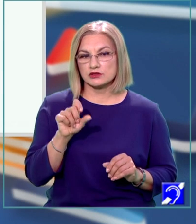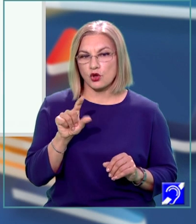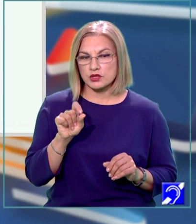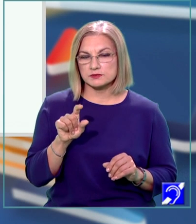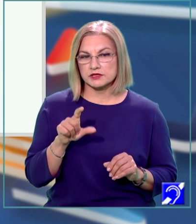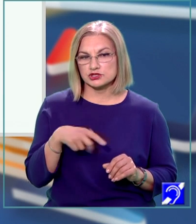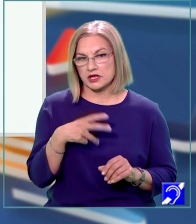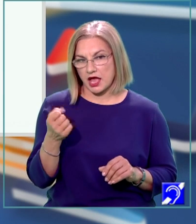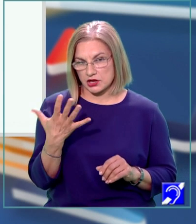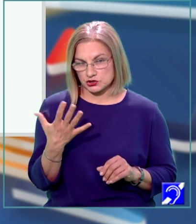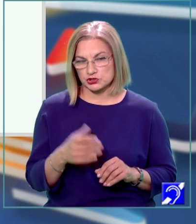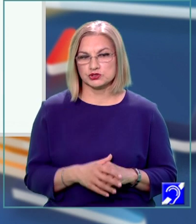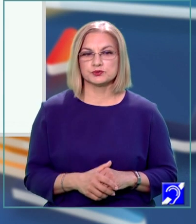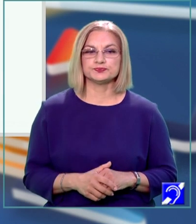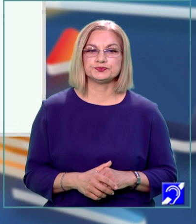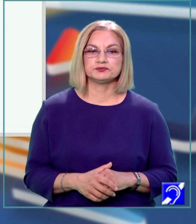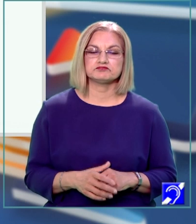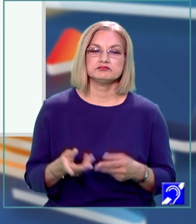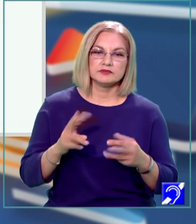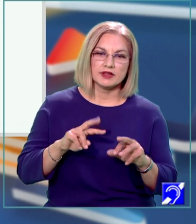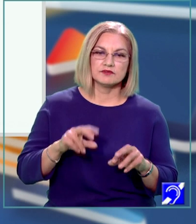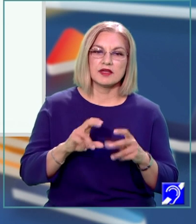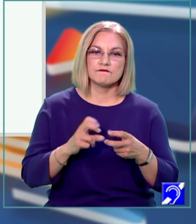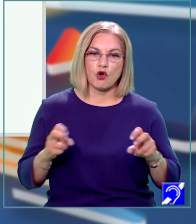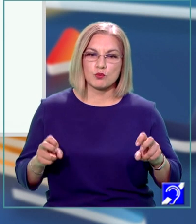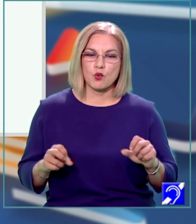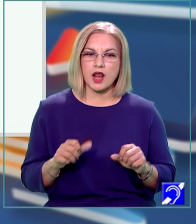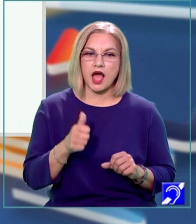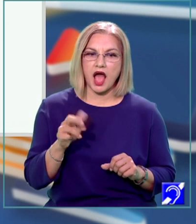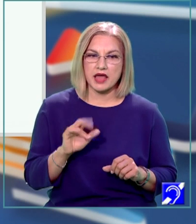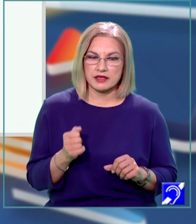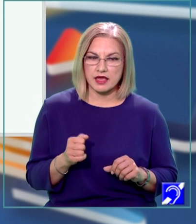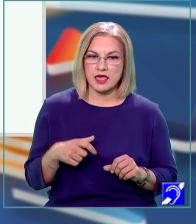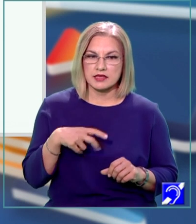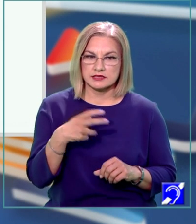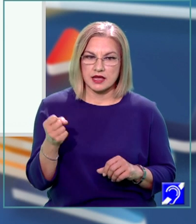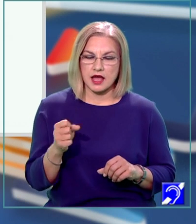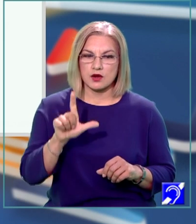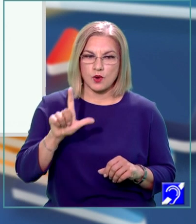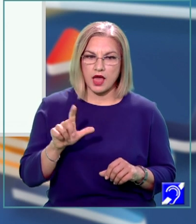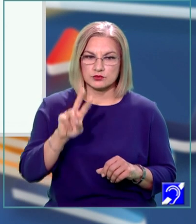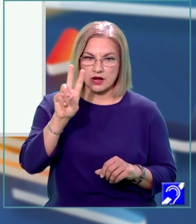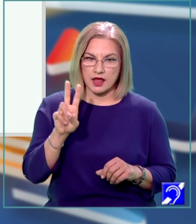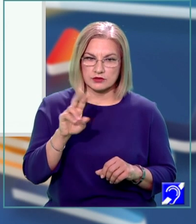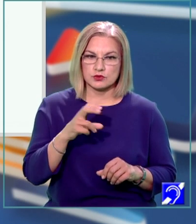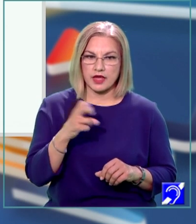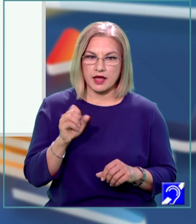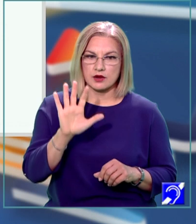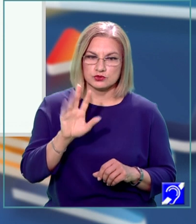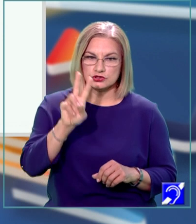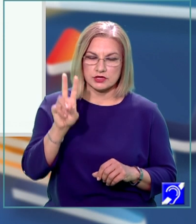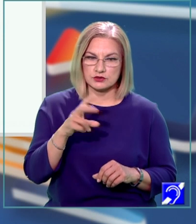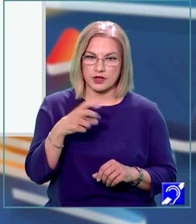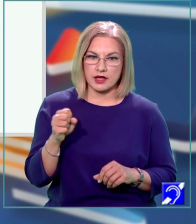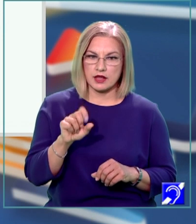5 centimetri. Revenim în formula ariei, aria egal cu latură la a doua, egal cu 5 la a